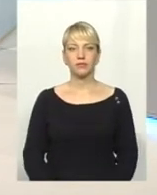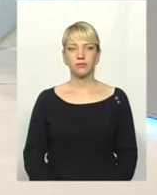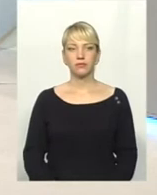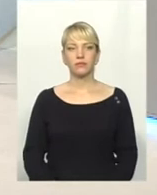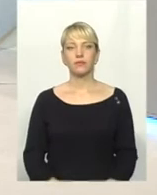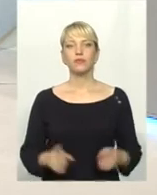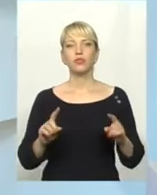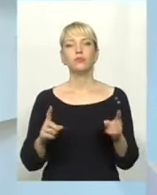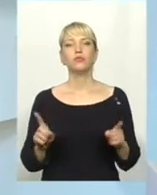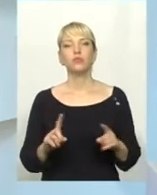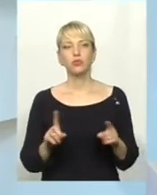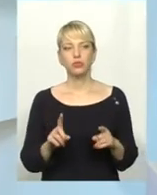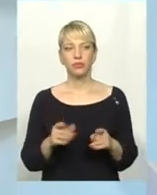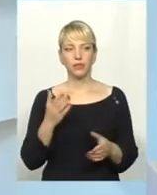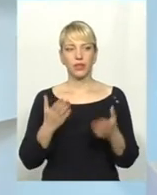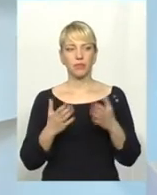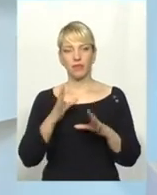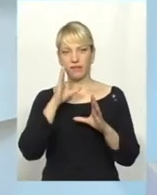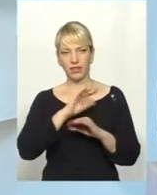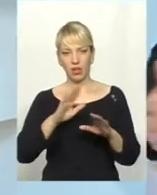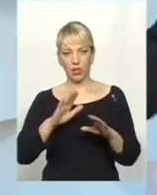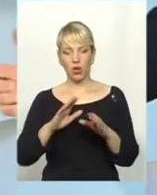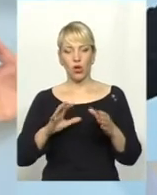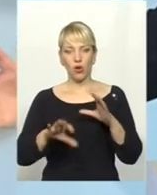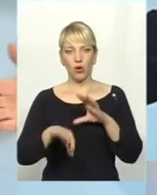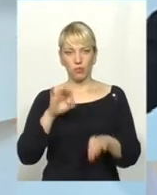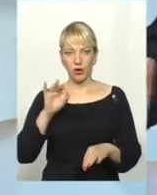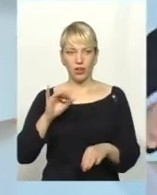Тому що, як ви невдало обрали, а в нас